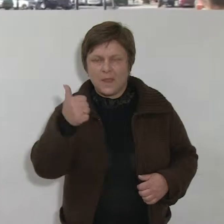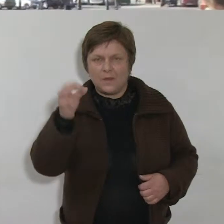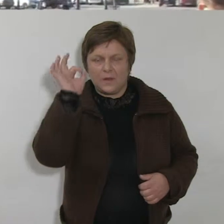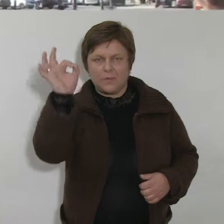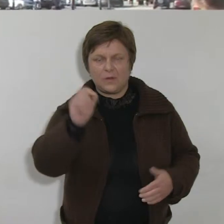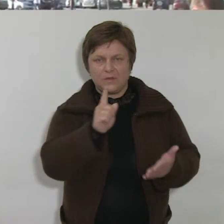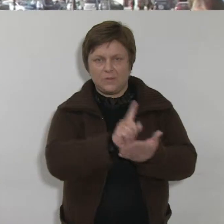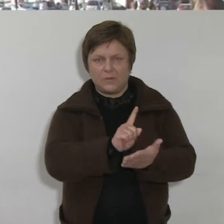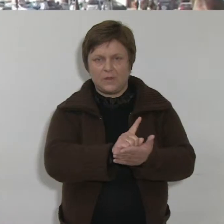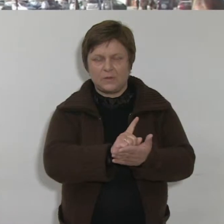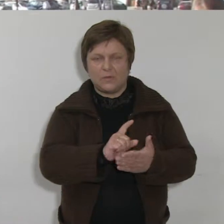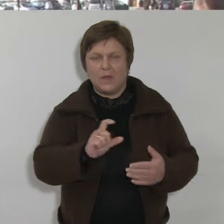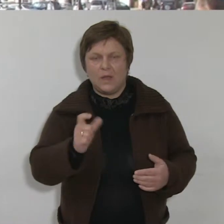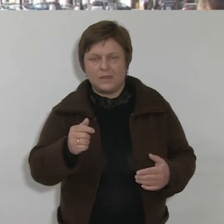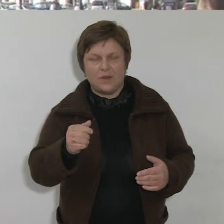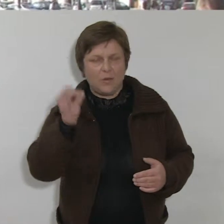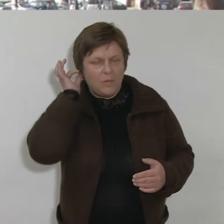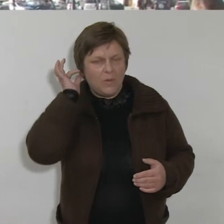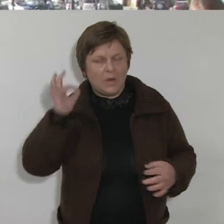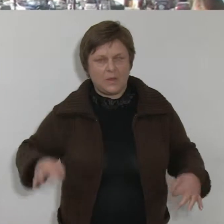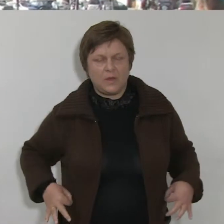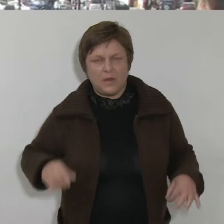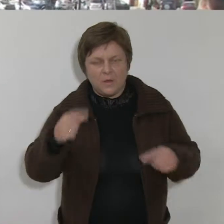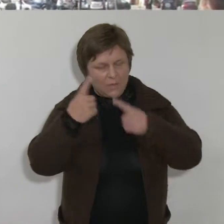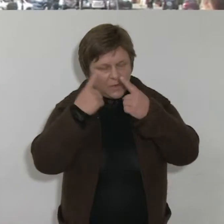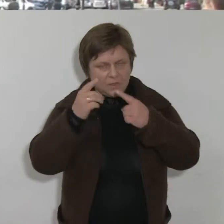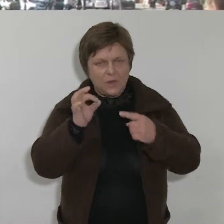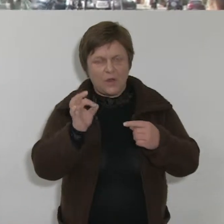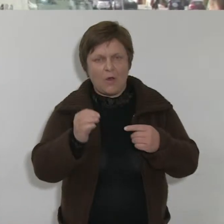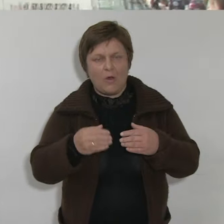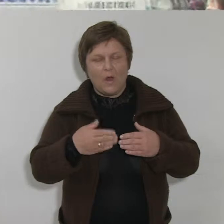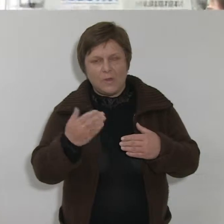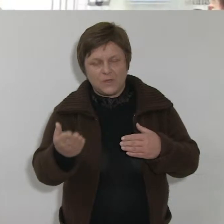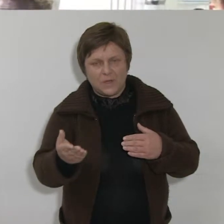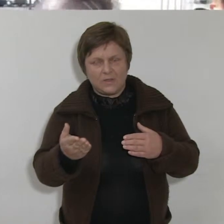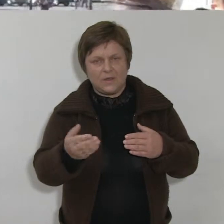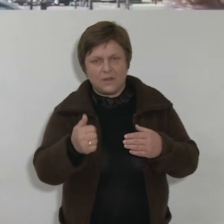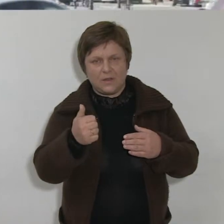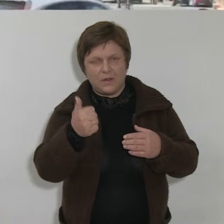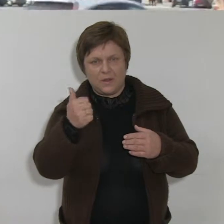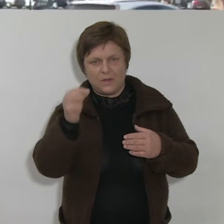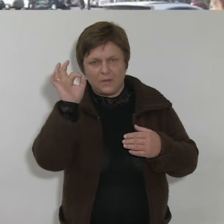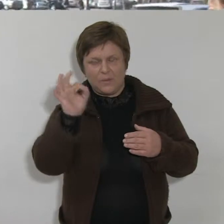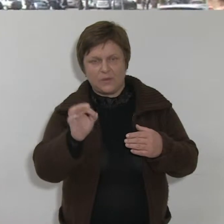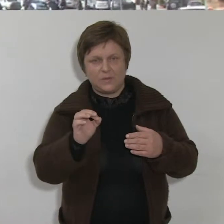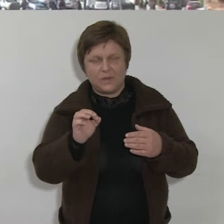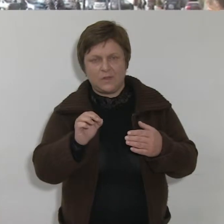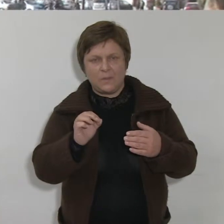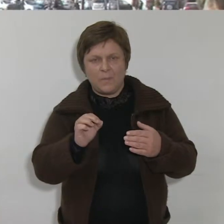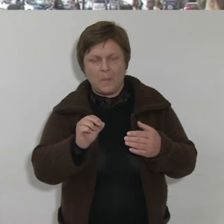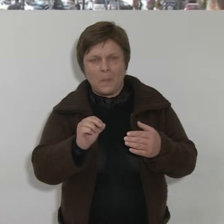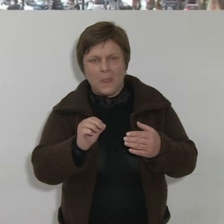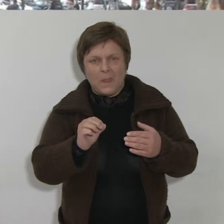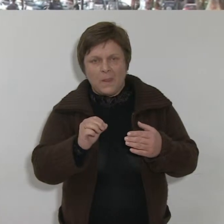Co Pani myśli o możliwości przekazywania 1% podatku na organizację pożytku publicznego? No według mnie jest to dobre, ja również przekazuję